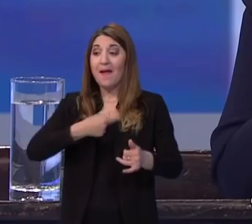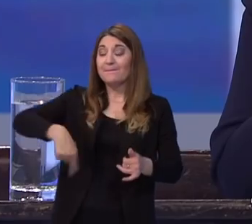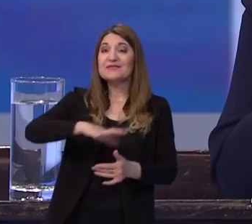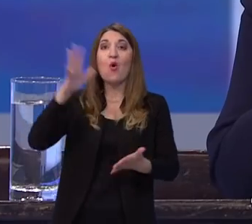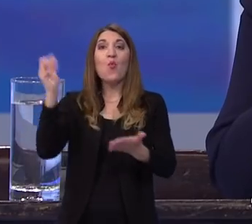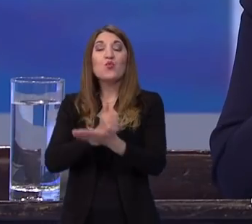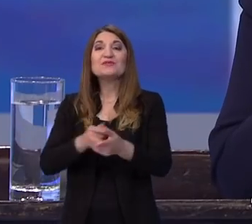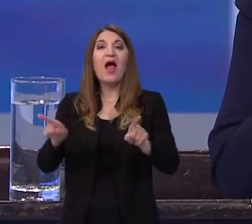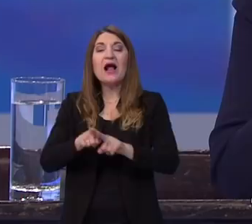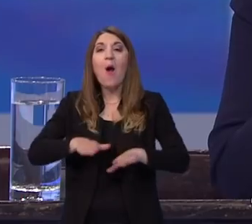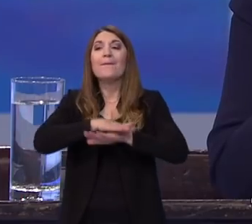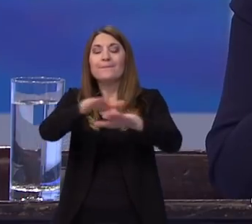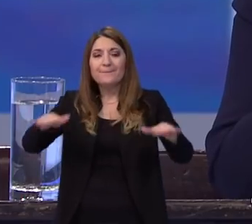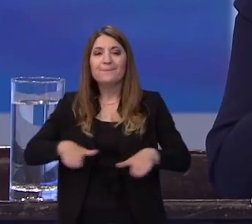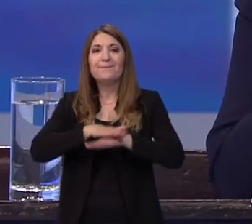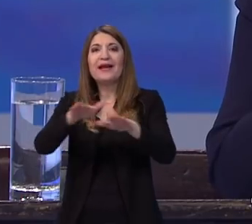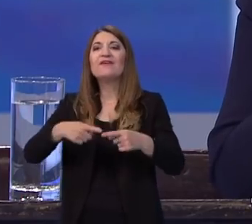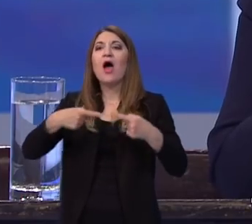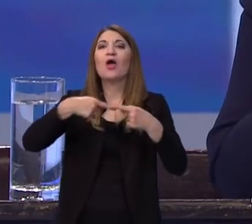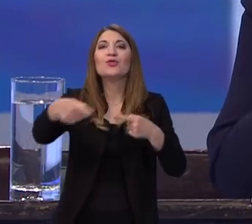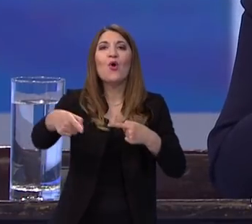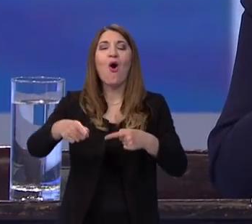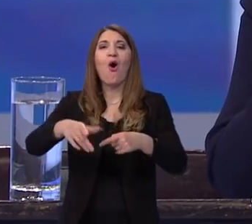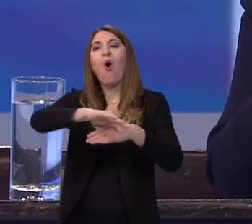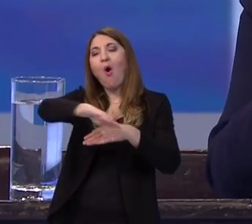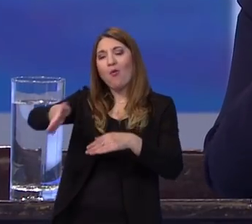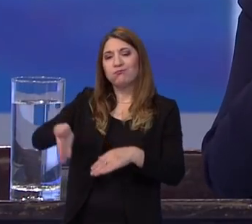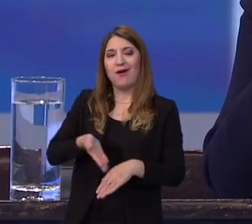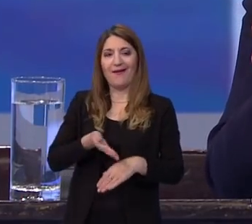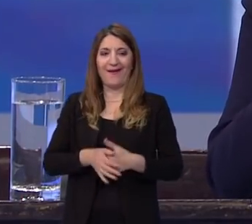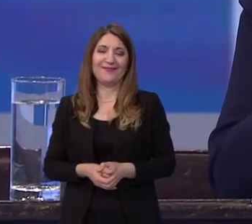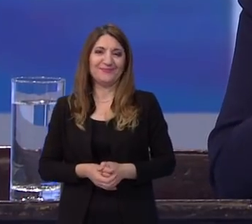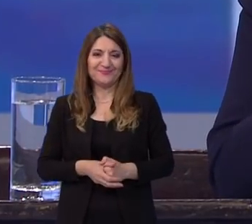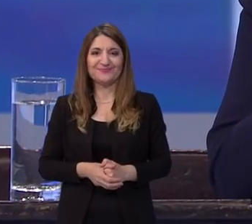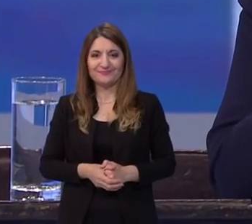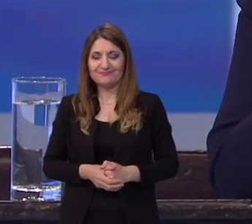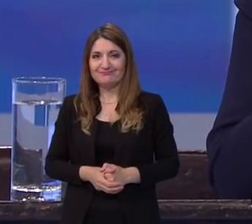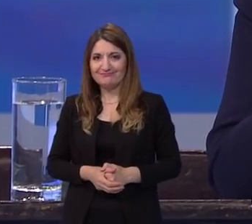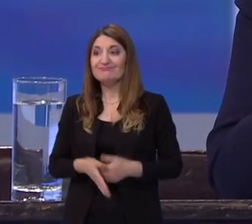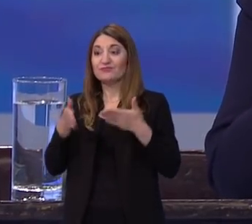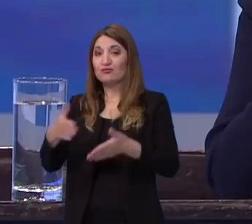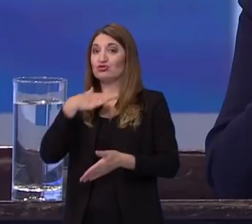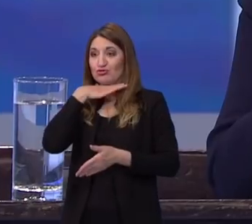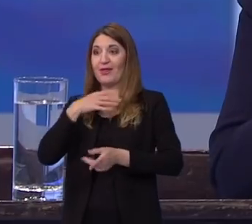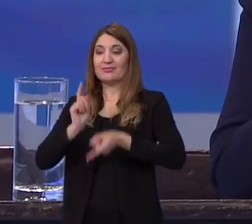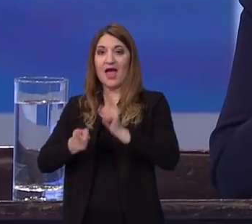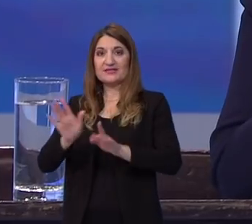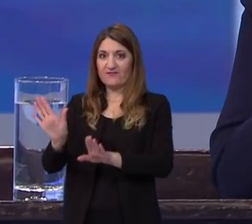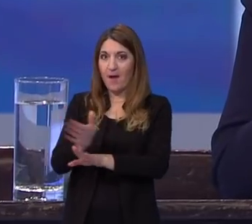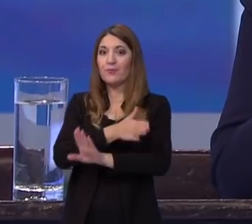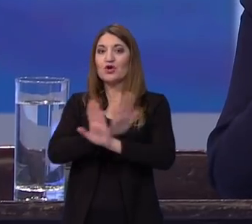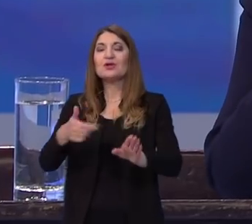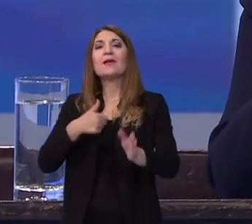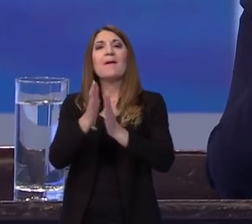komentare kako je ova nastavna godina prošla, zamolili smo